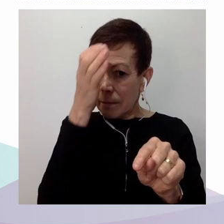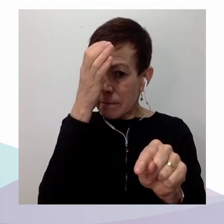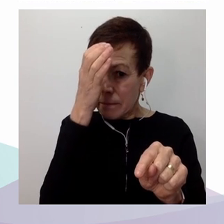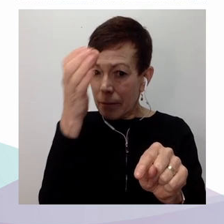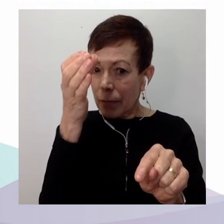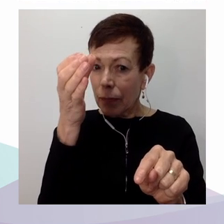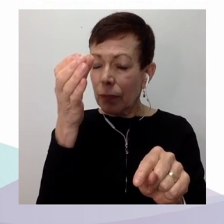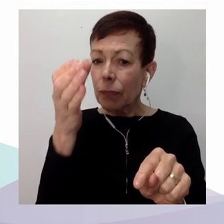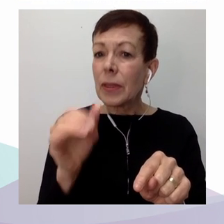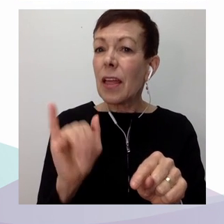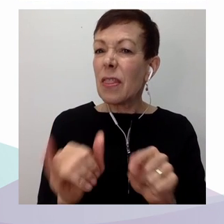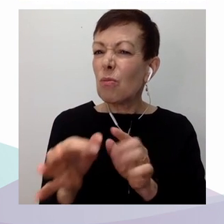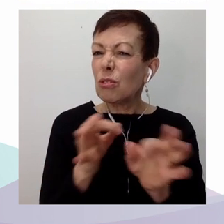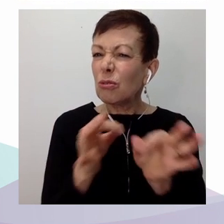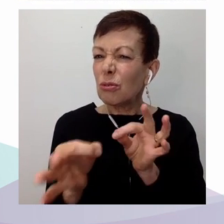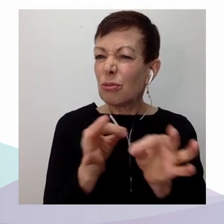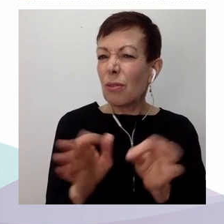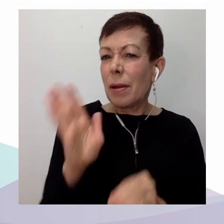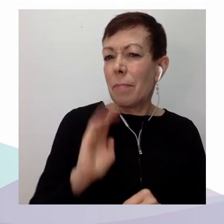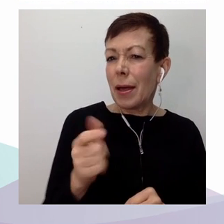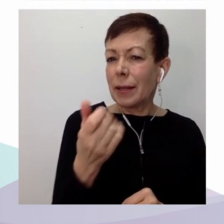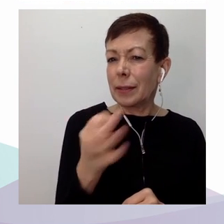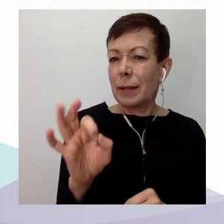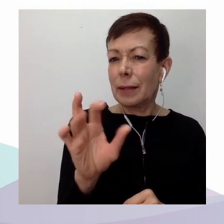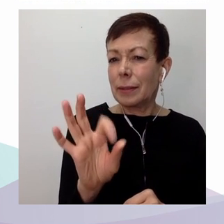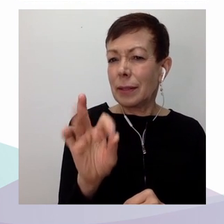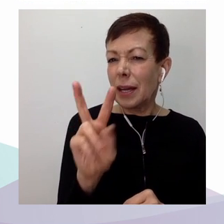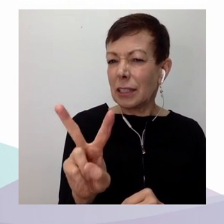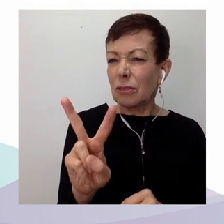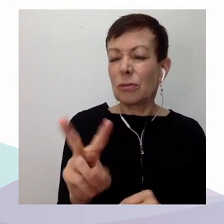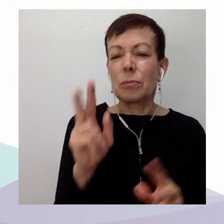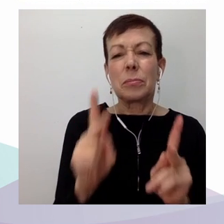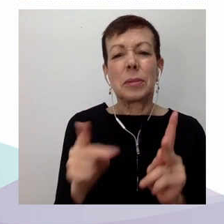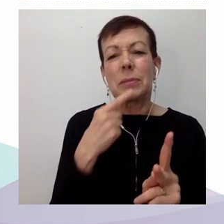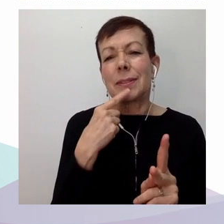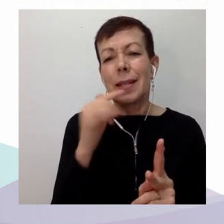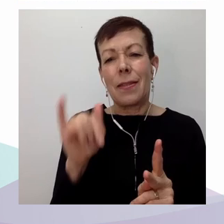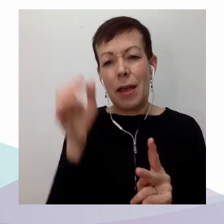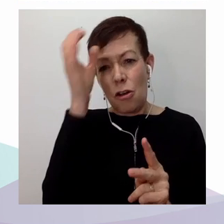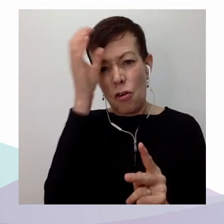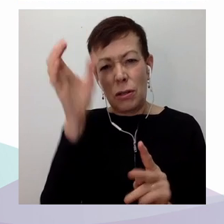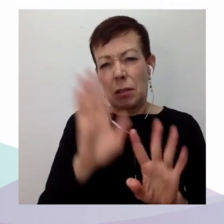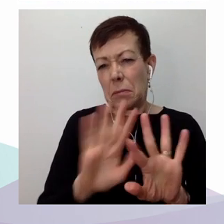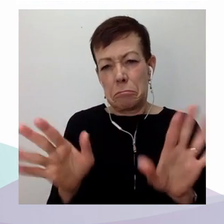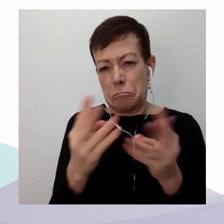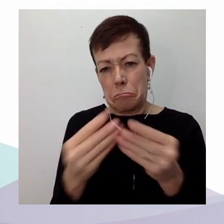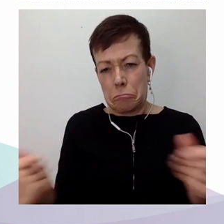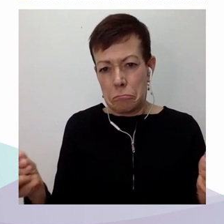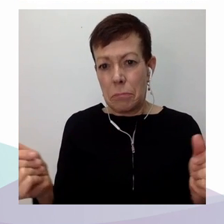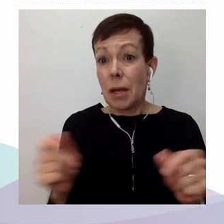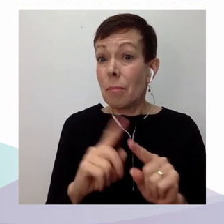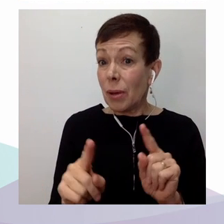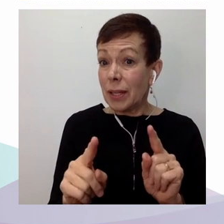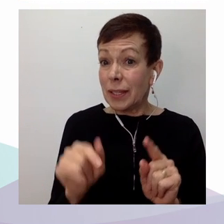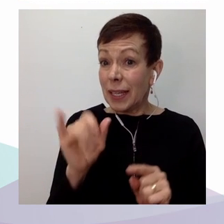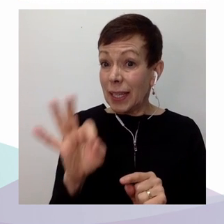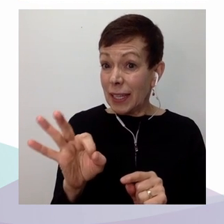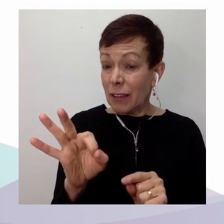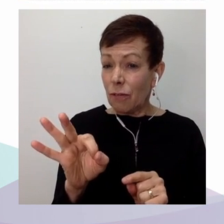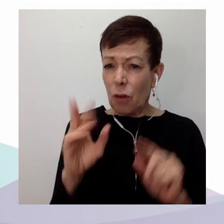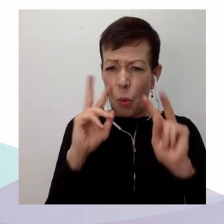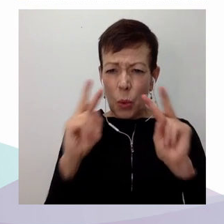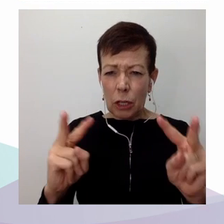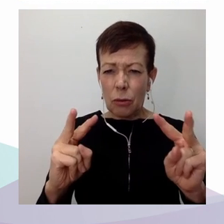désuétude, donc cette notion, entendue comme une forme de destruction ou de délitement des liens